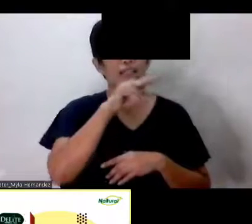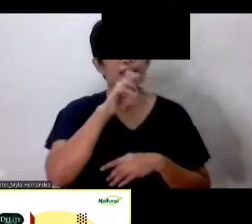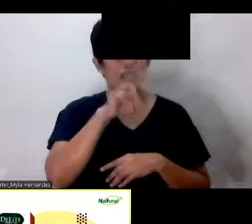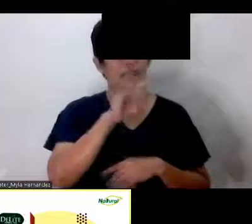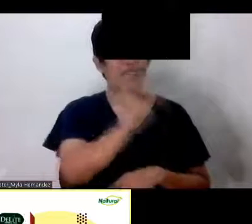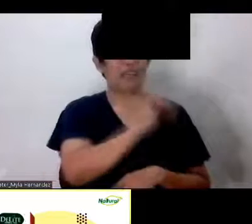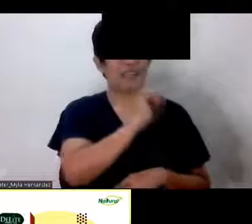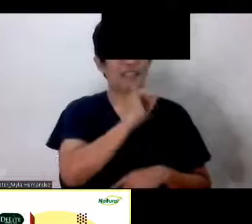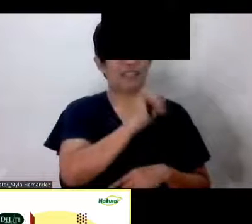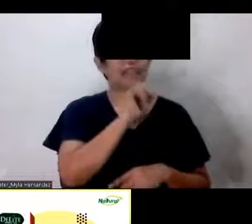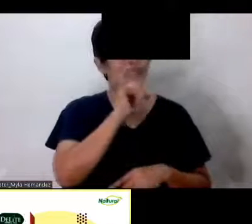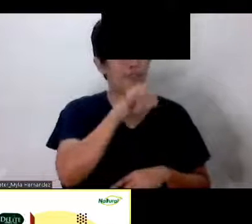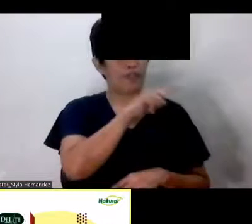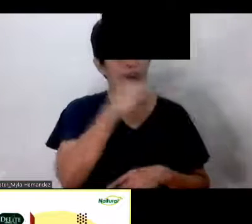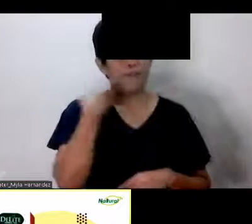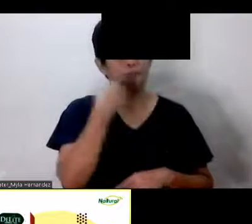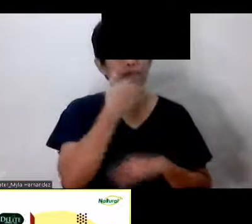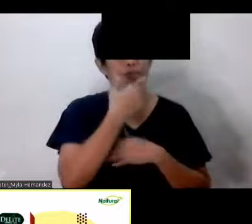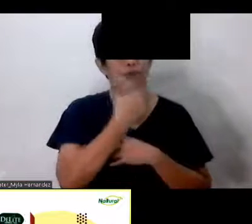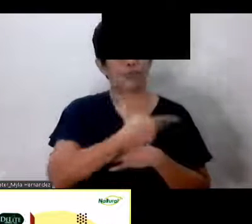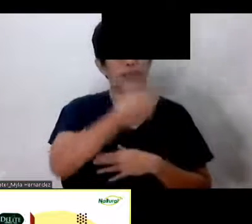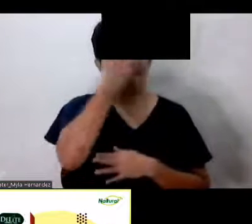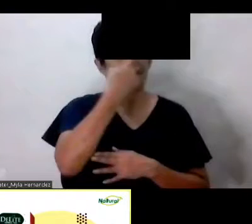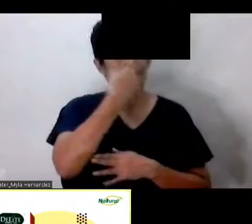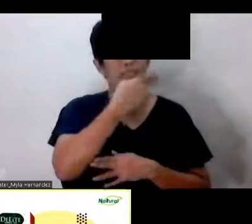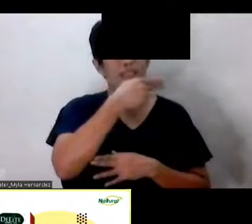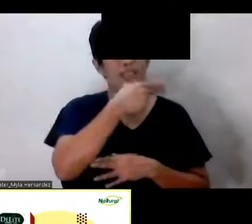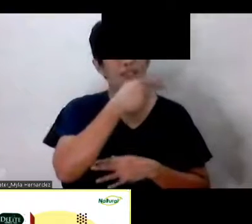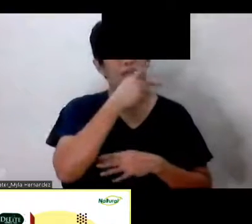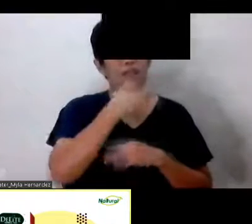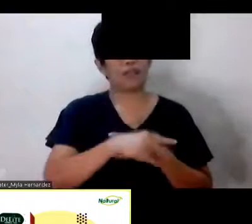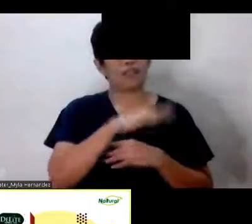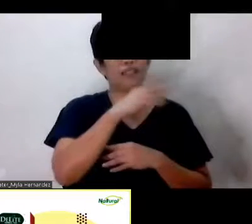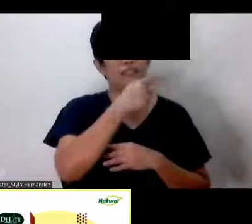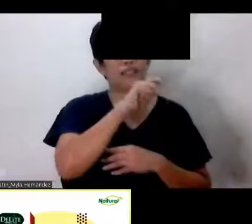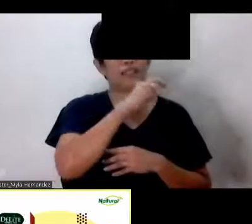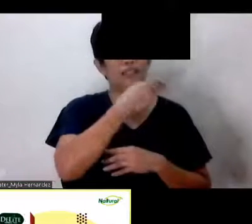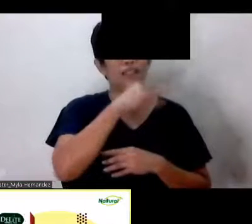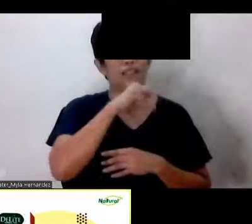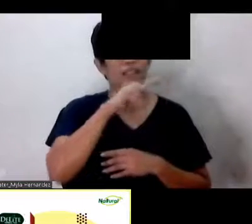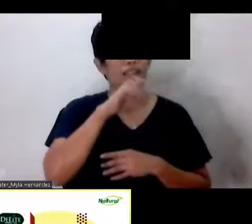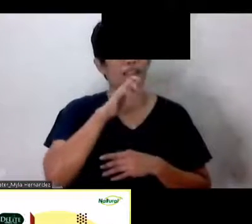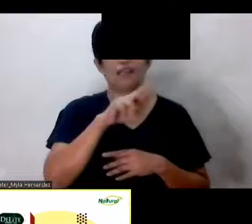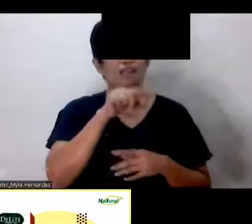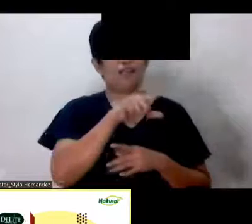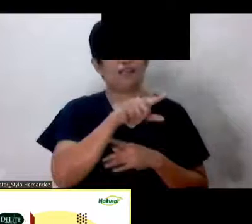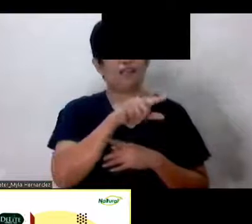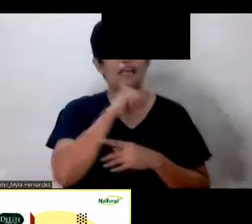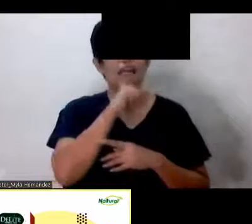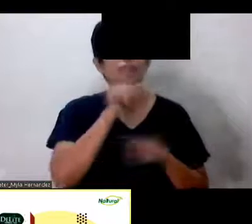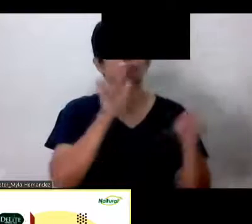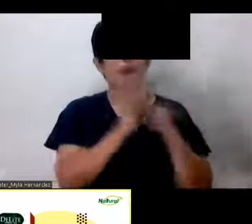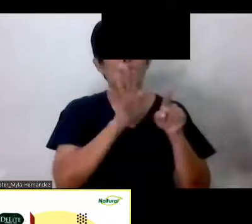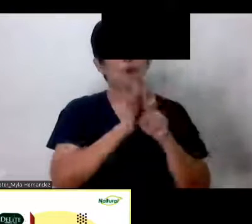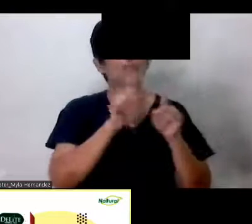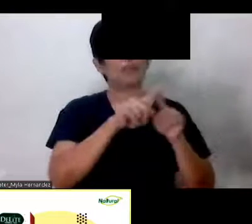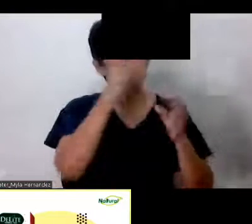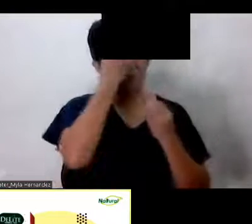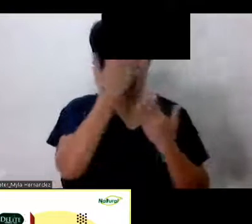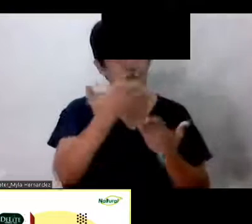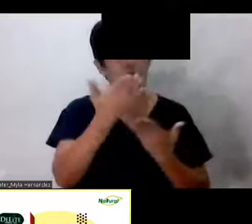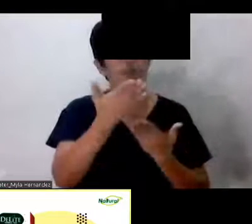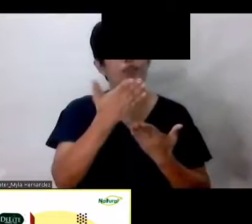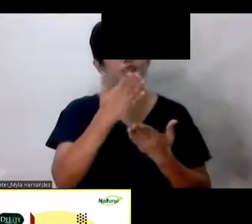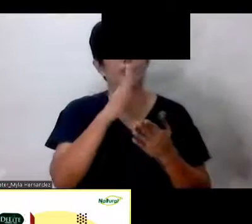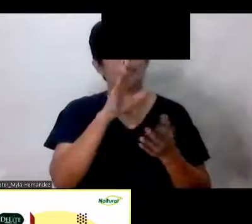blood thinner Hindi pinagbabawal Pero kailangan nyo abisuhan ng yung doktor Bakit po? Dahil